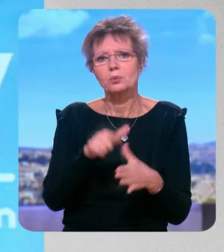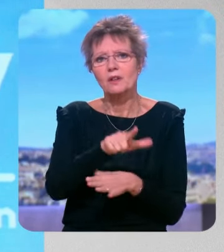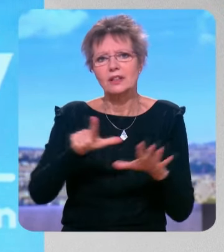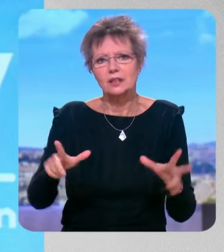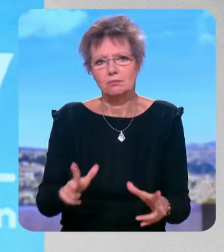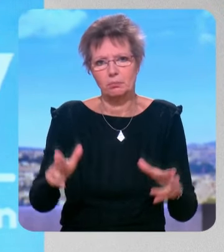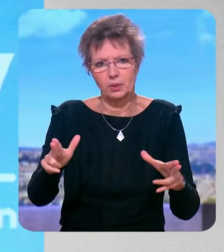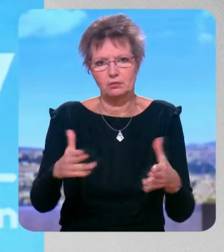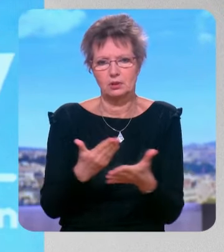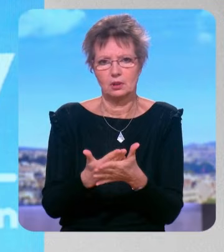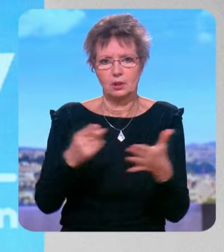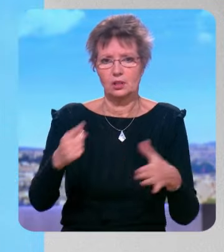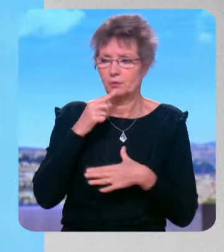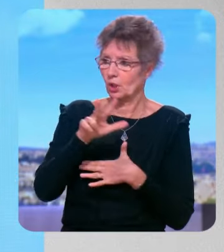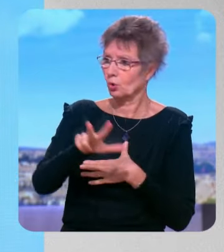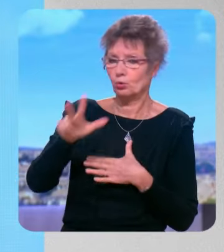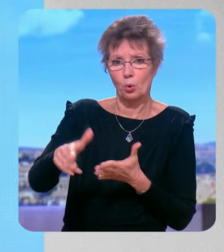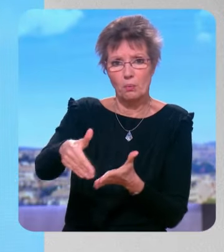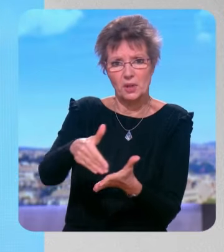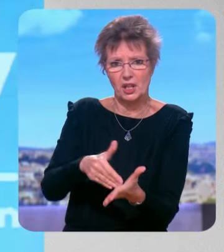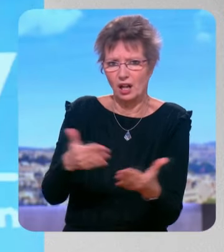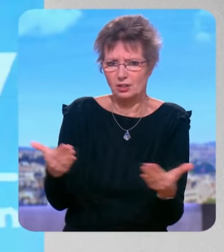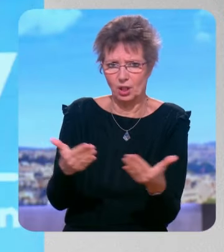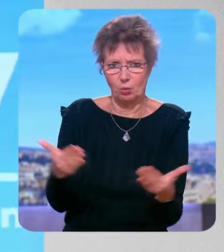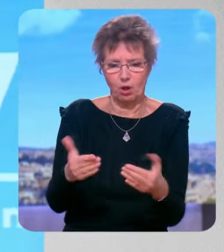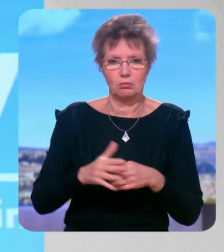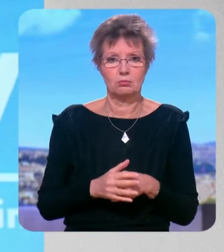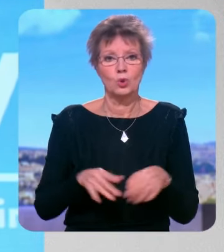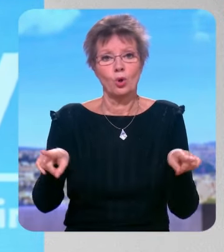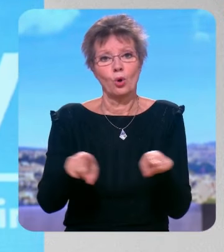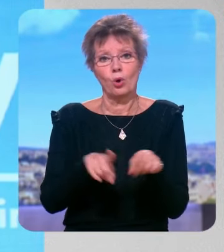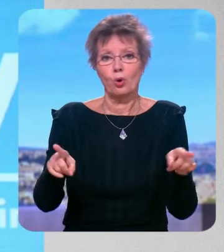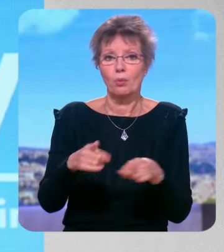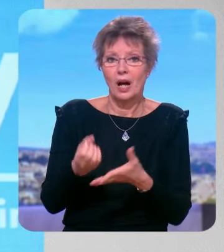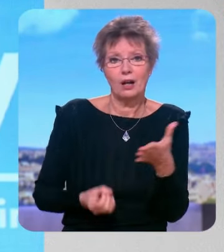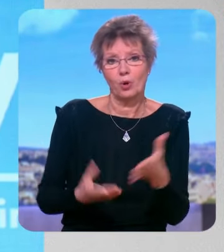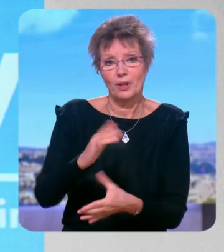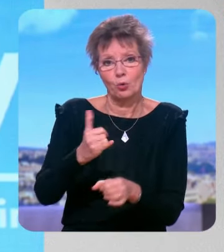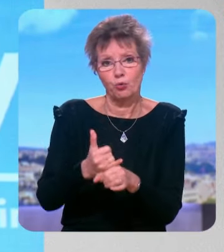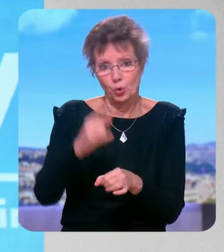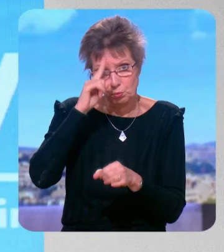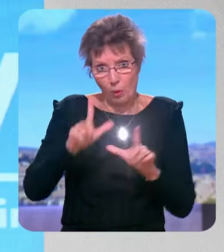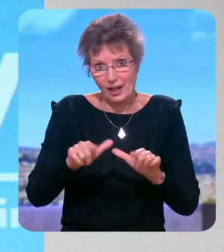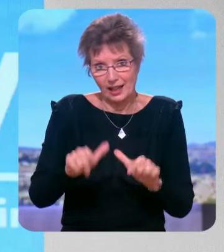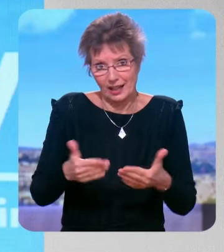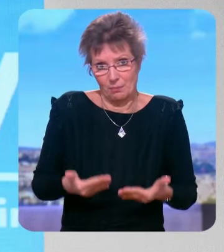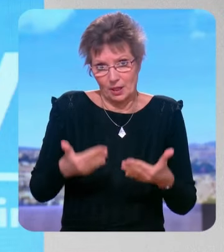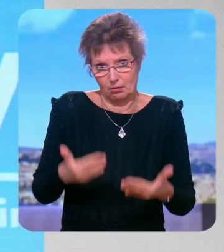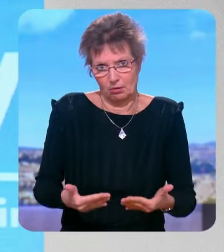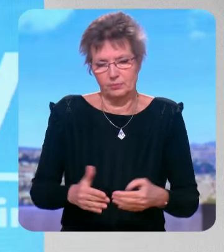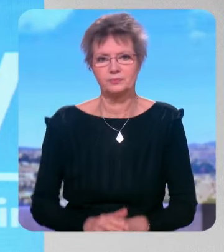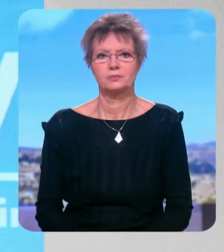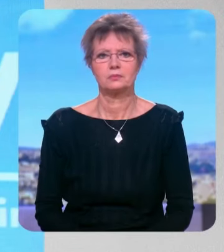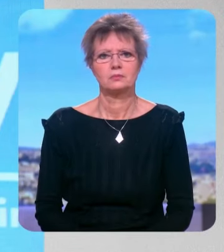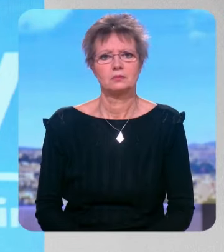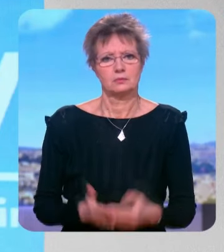c'est du réchauffé ces 32 milliards c'est pas du réchauffé c'est une c'est une non information puisque ça existe déjà le parlement et